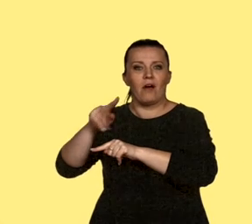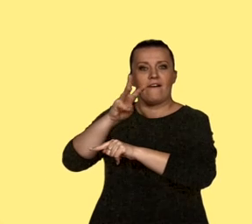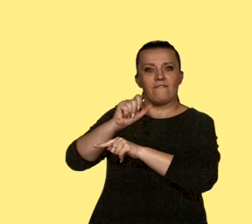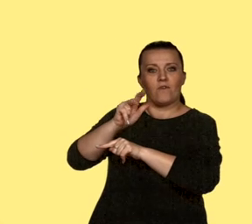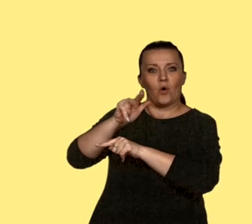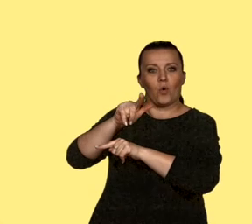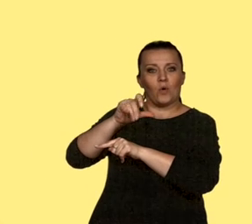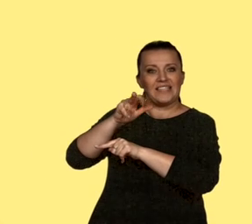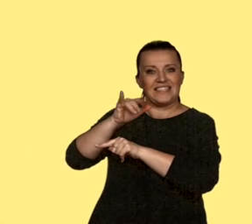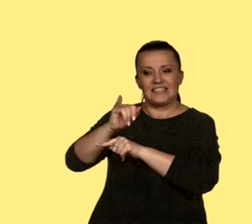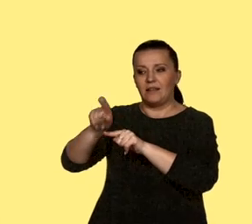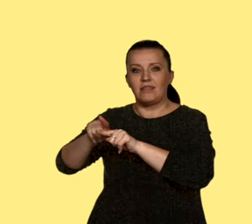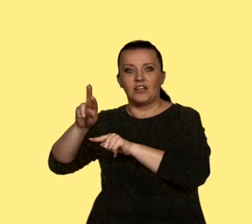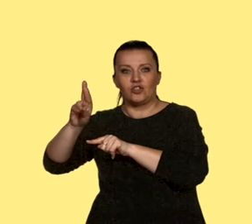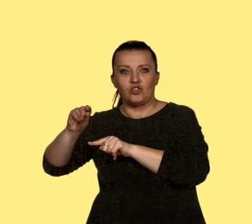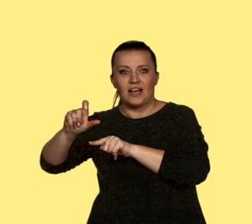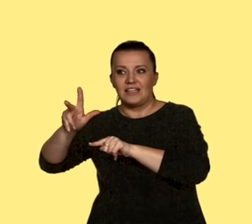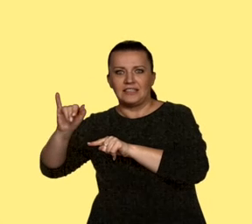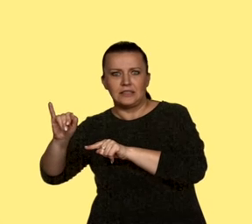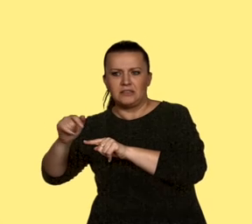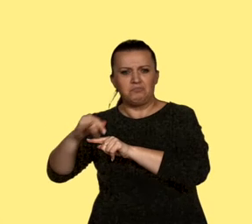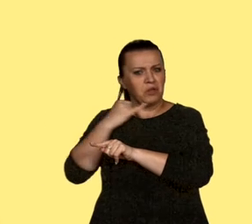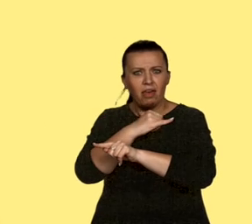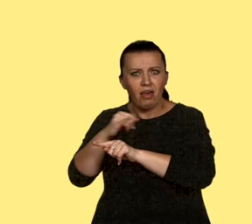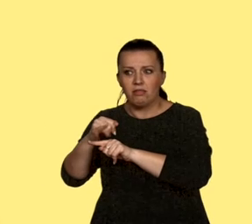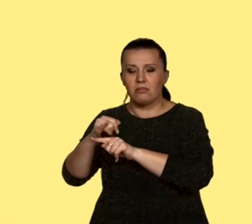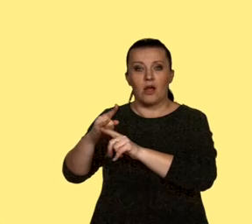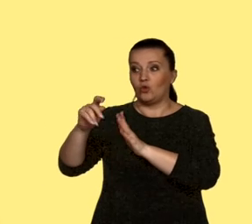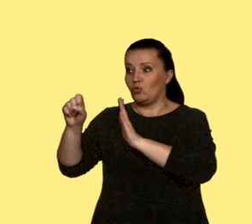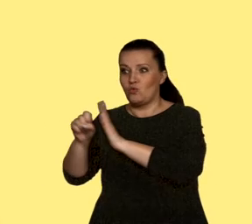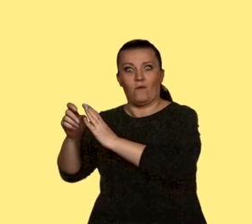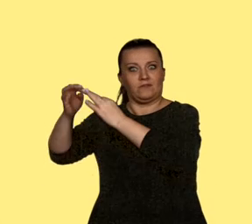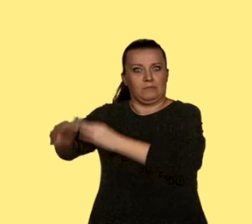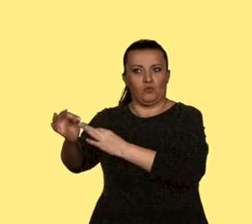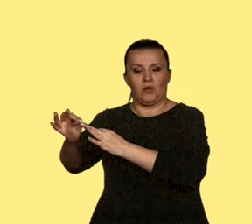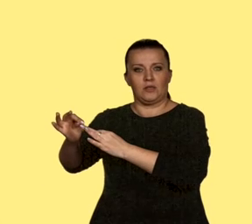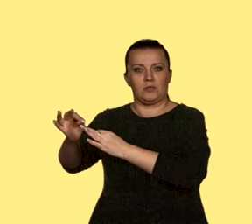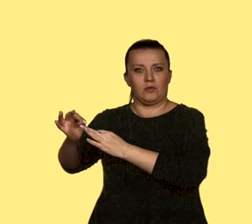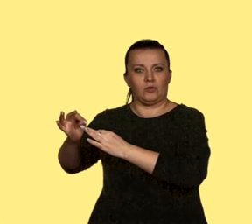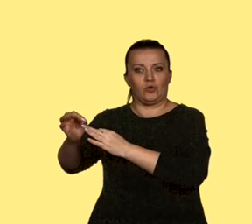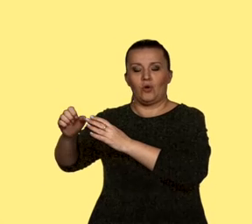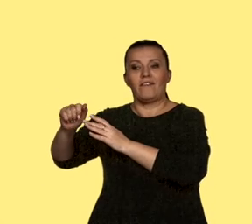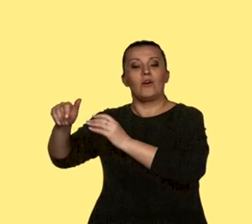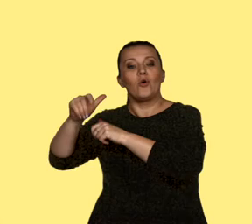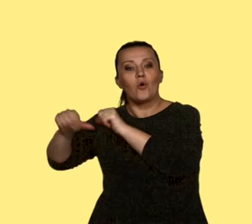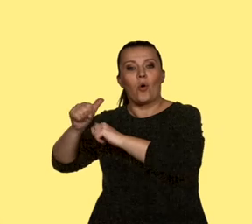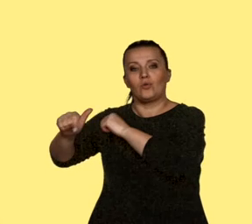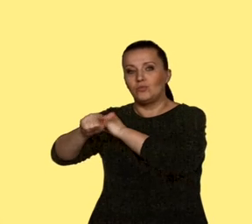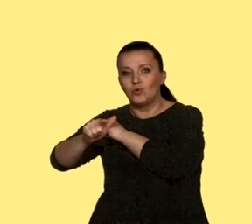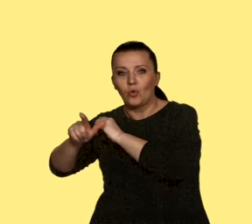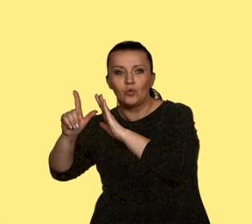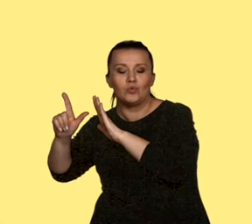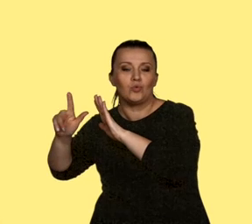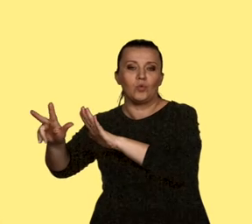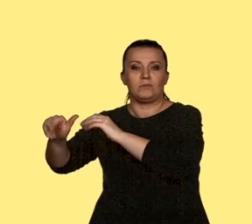Rzecki, wcześniej wspomnienia Rzeckiego o kampanii węgierskiej, aż po współczesność, aż po to, co się dzieje w Warszawie w roku